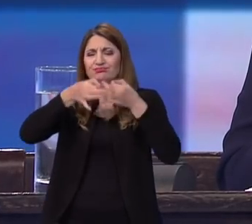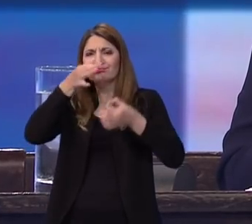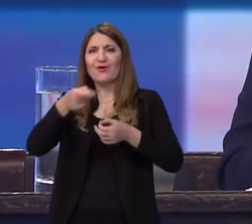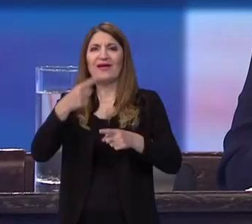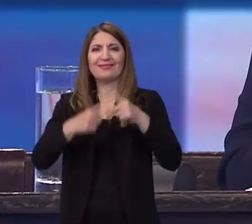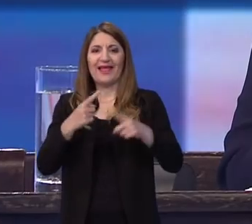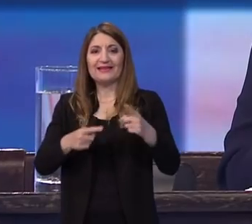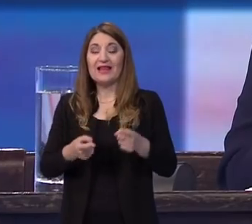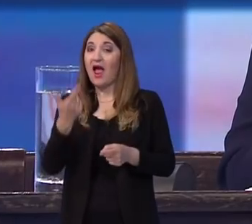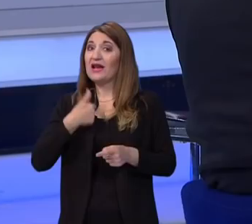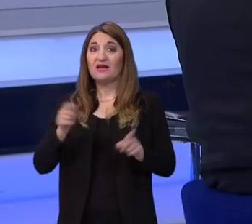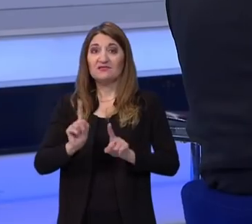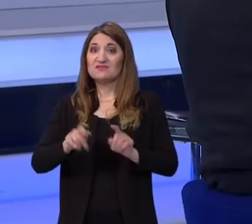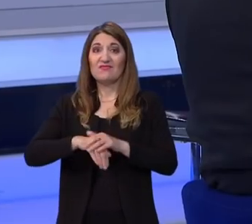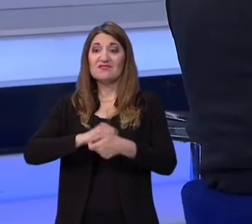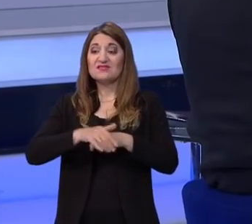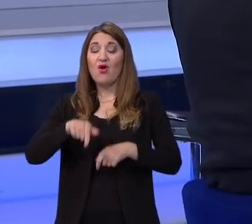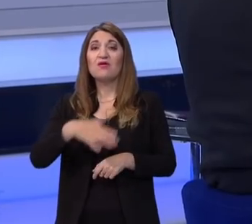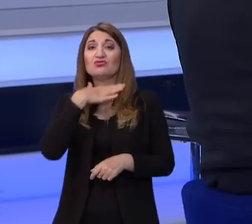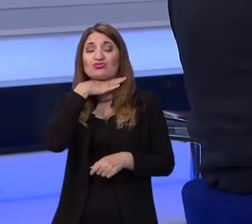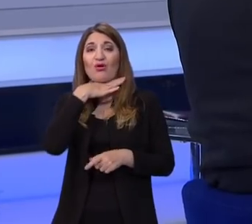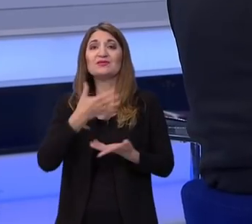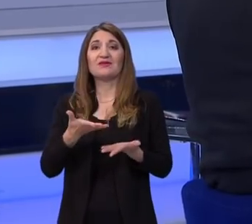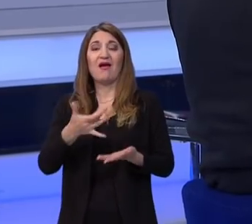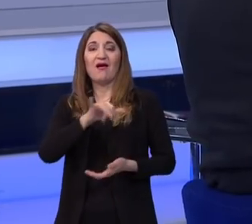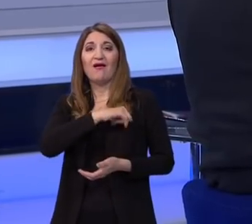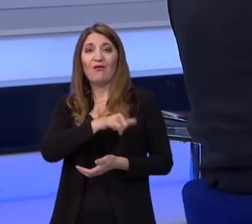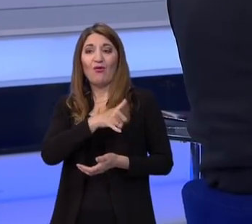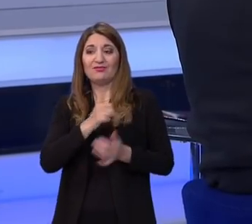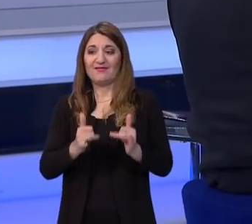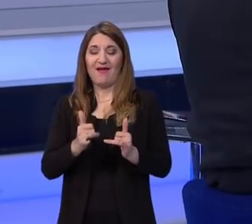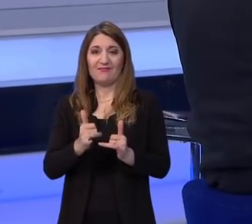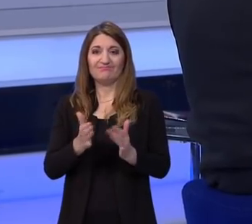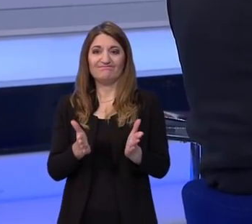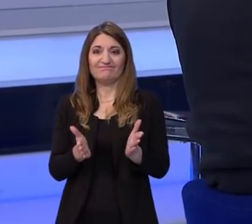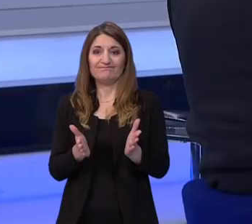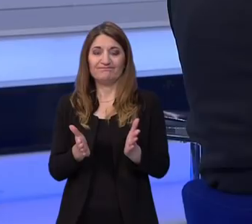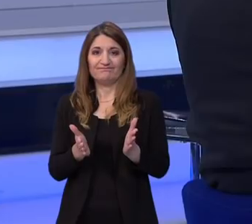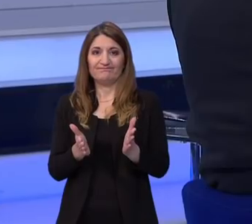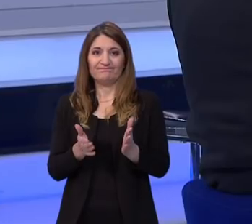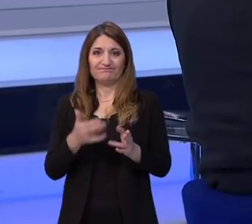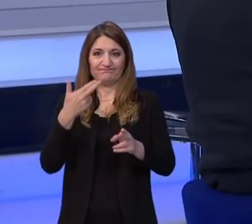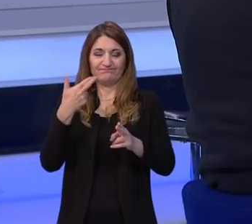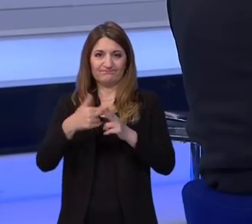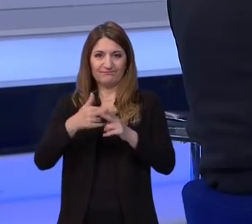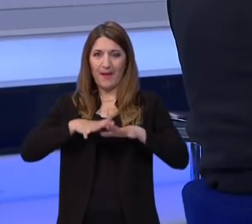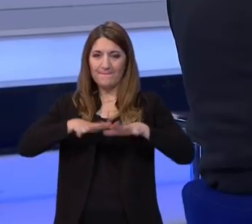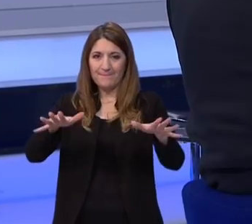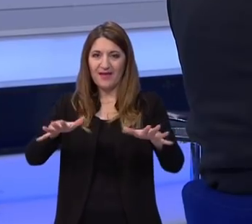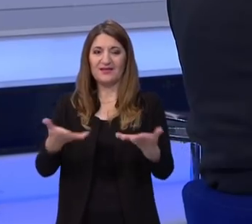nismo zadovoljni ni ovom nastavnom godinom. Naime, osim pandemije,